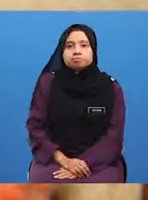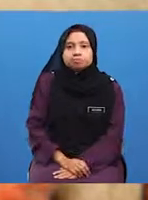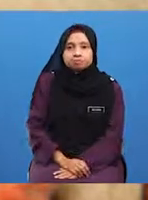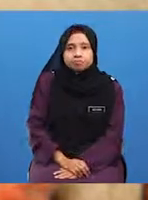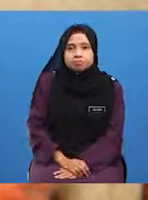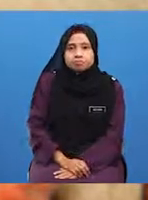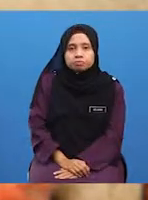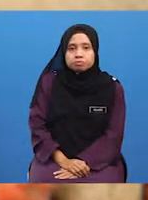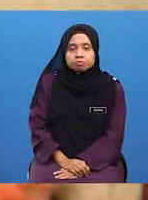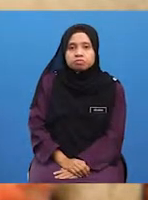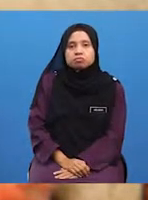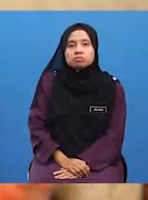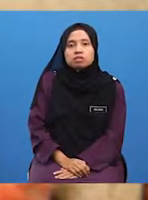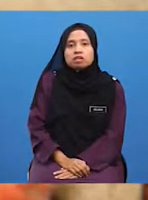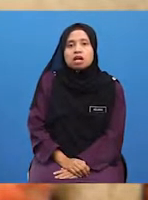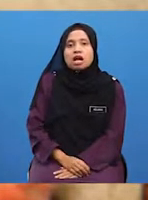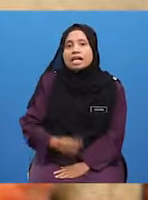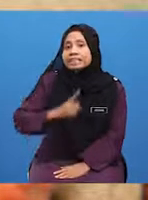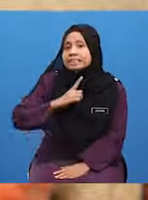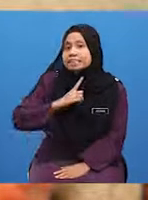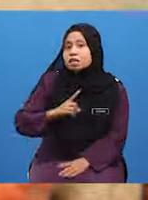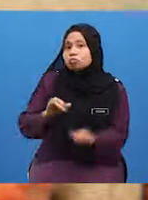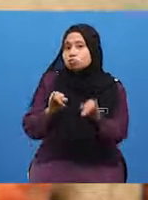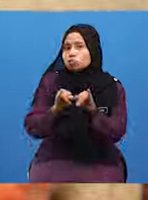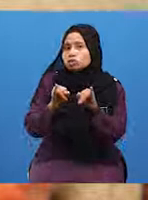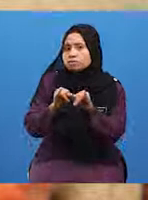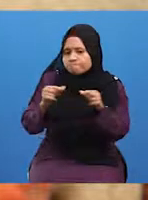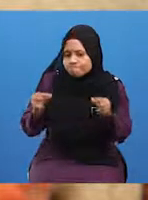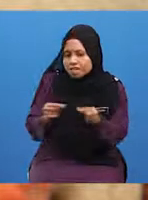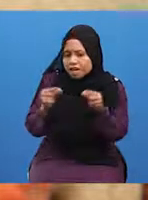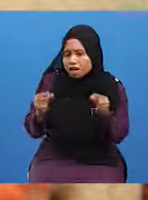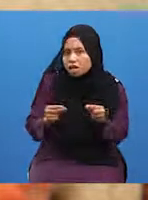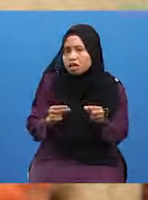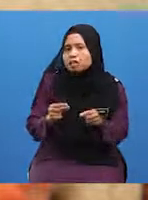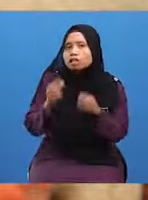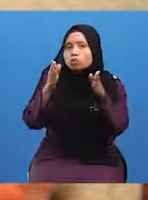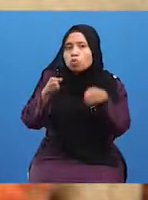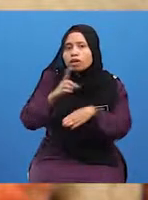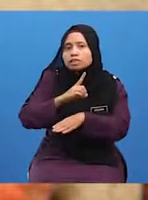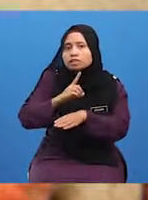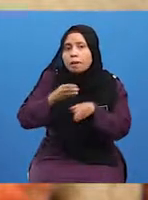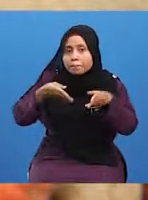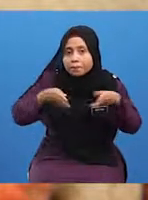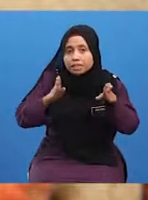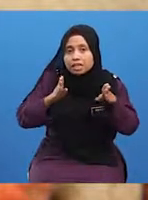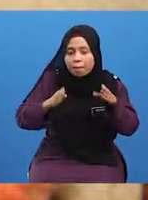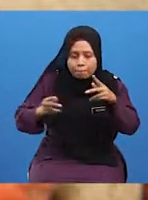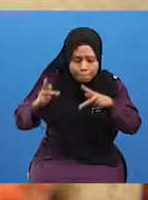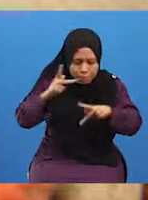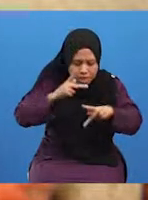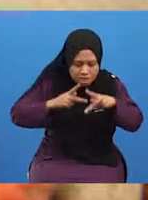Malahan, agama Islam juga menggalakkan umatnya menjalankan